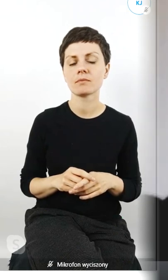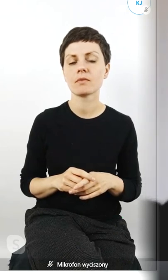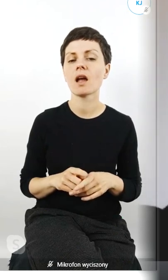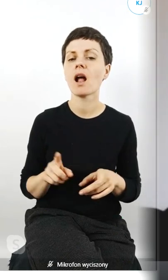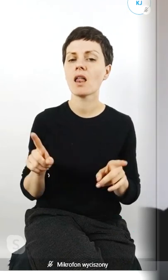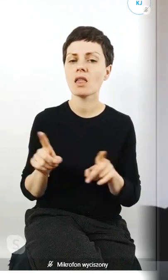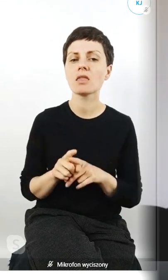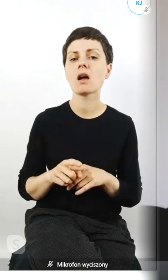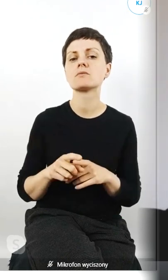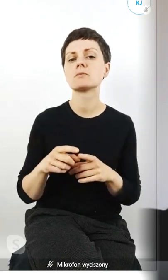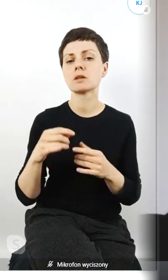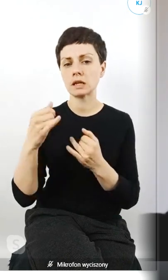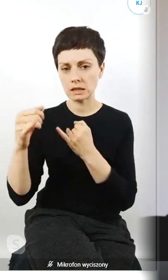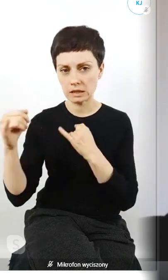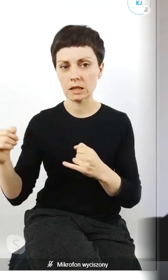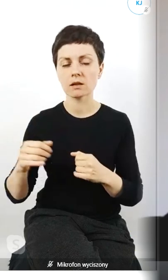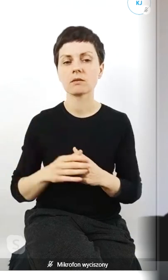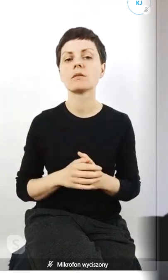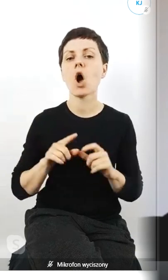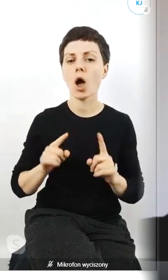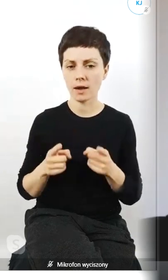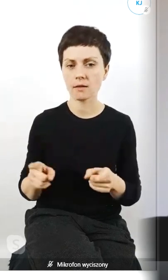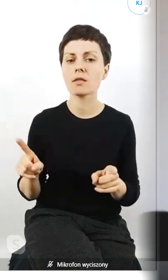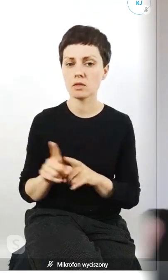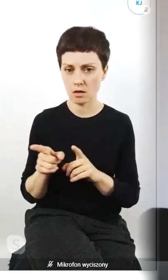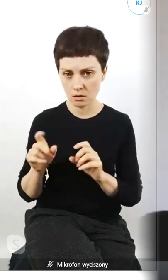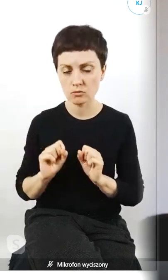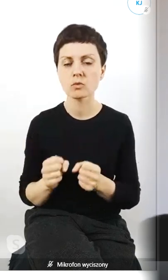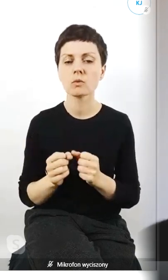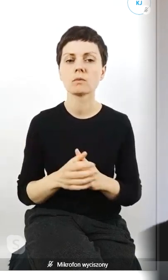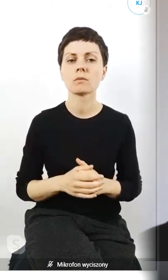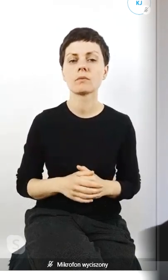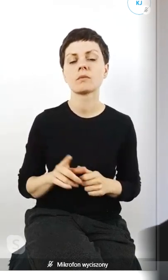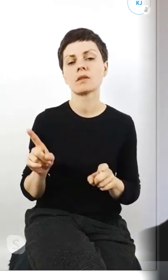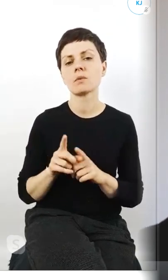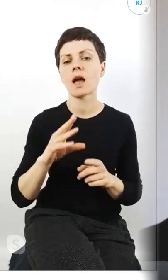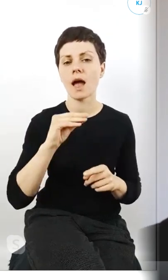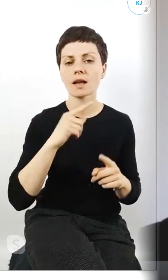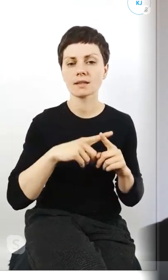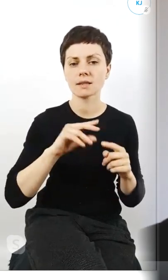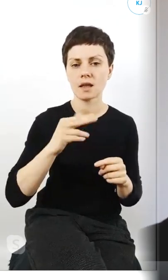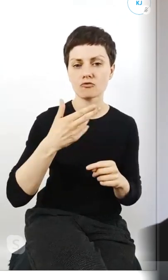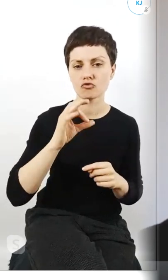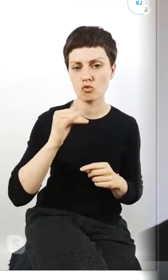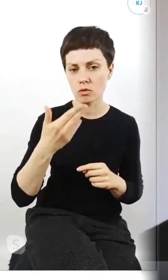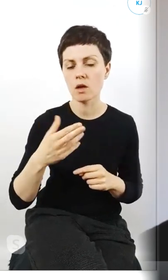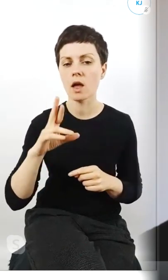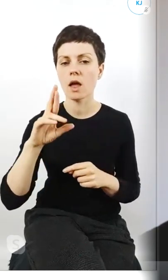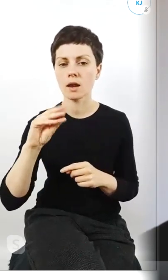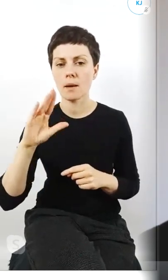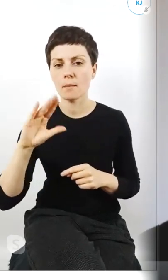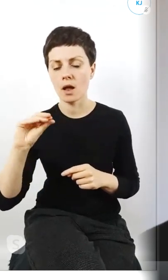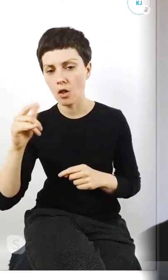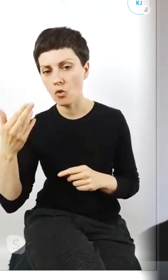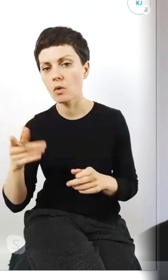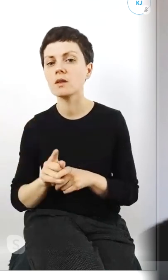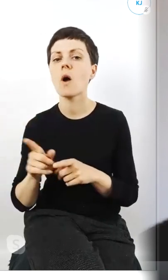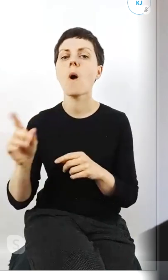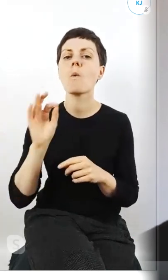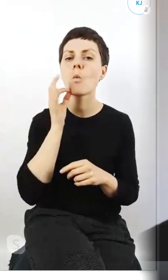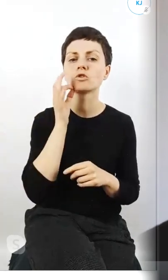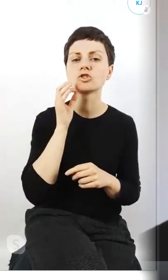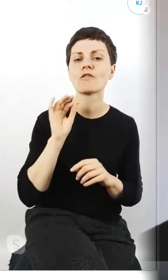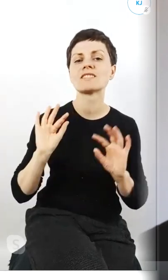organizacjom tak samo jak extension rebellion czy chociażby młodzieżowy strajk klimatyczny